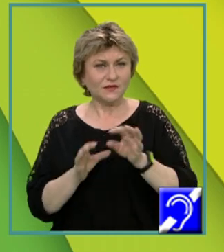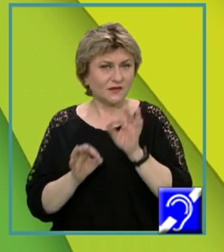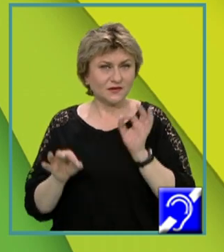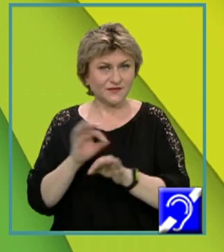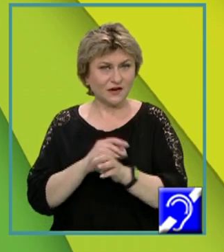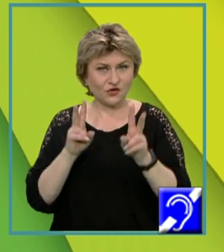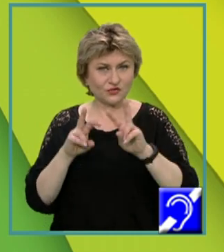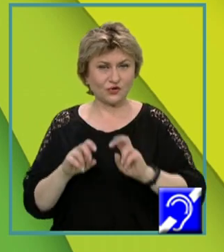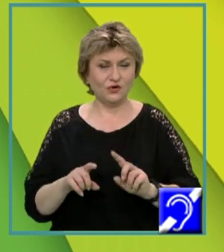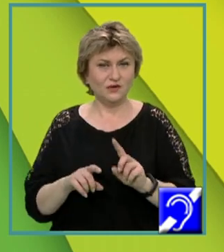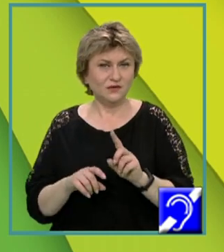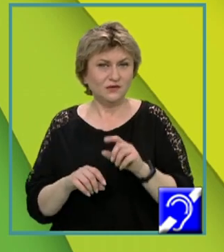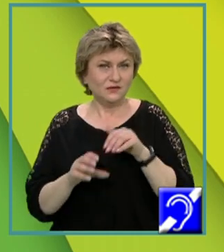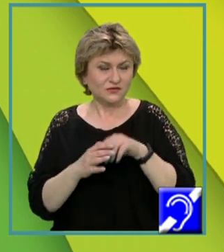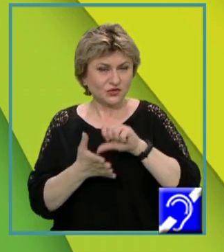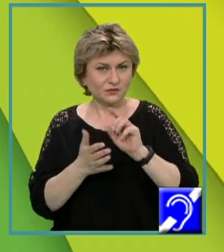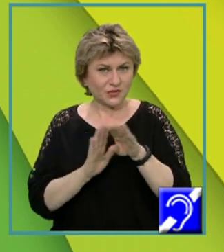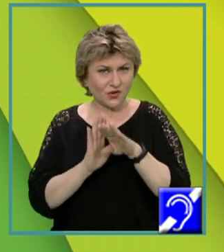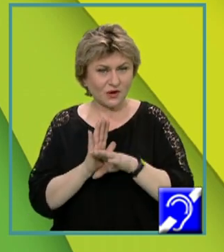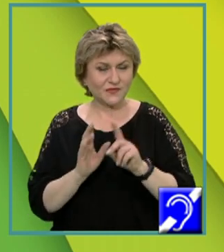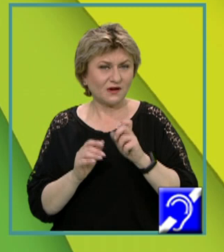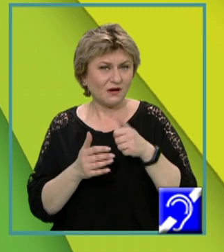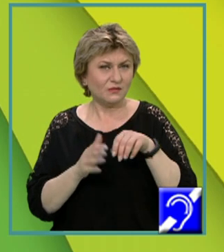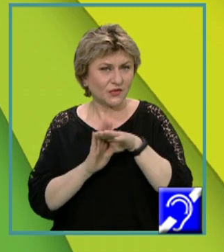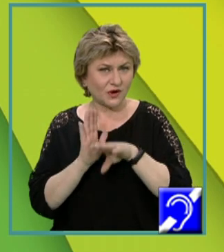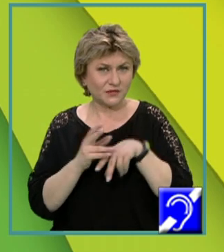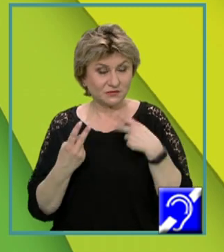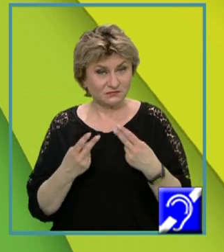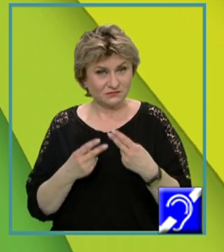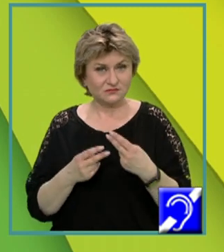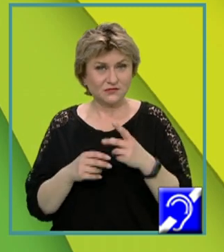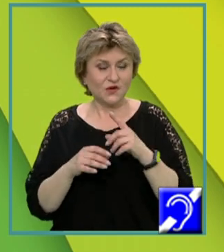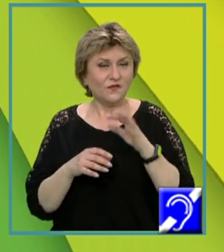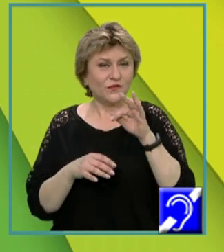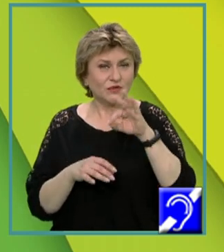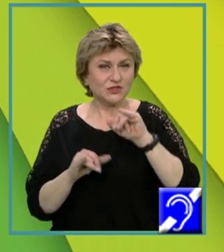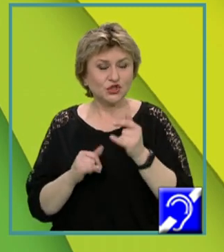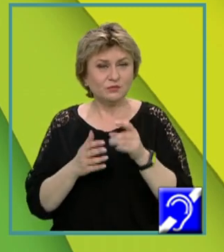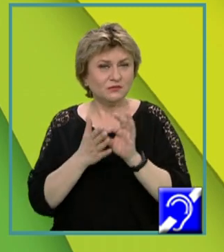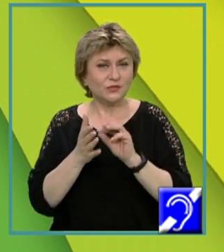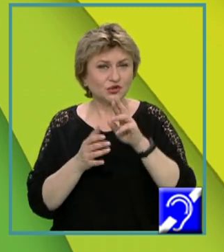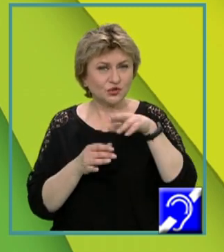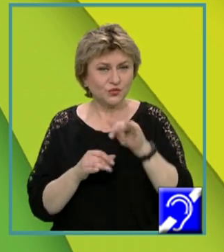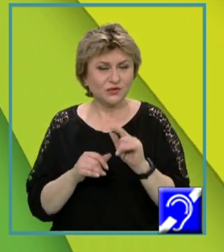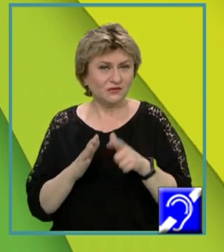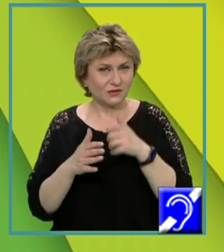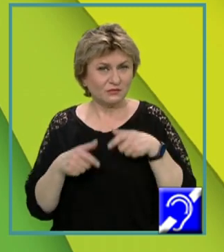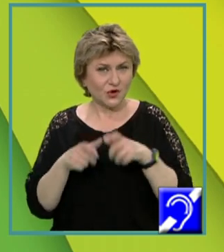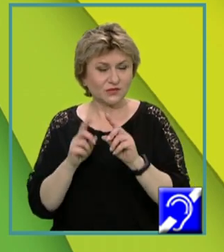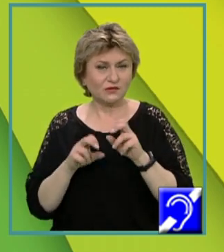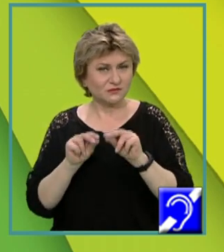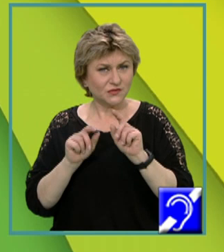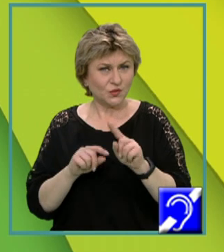controlului între subprograme, respectiv de la programul principal, la funcții și proceduri, se face atunci când din blocul de instrucțiuni